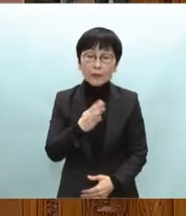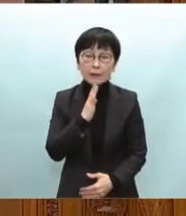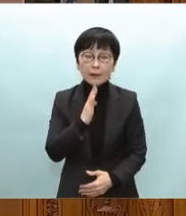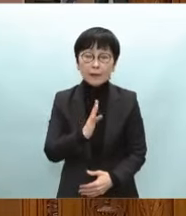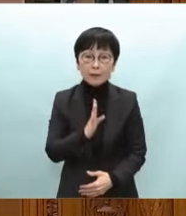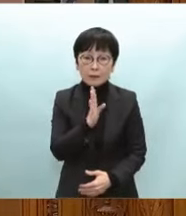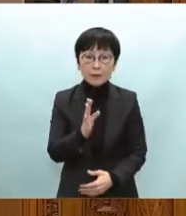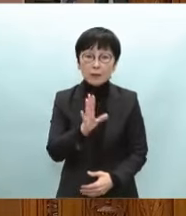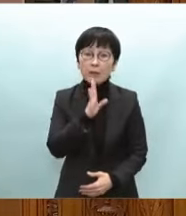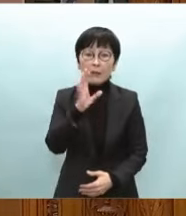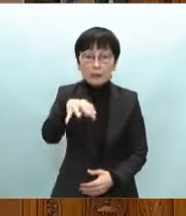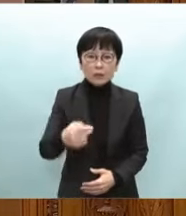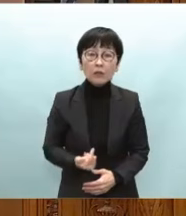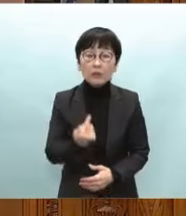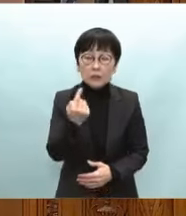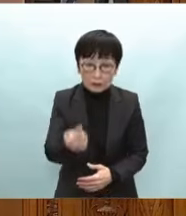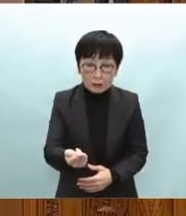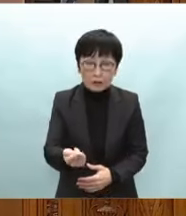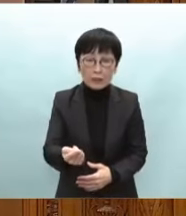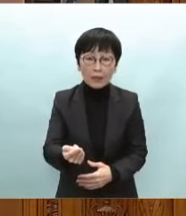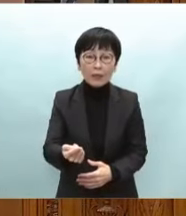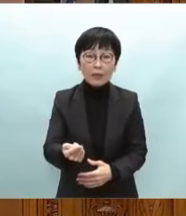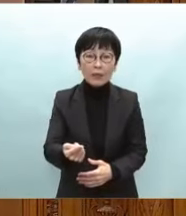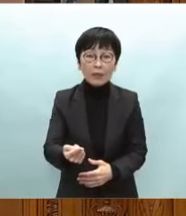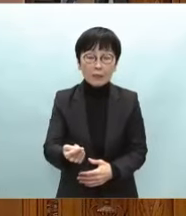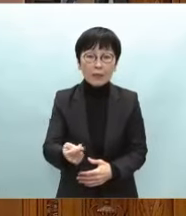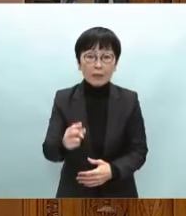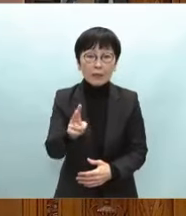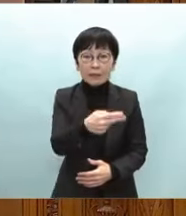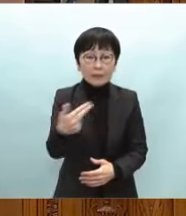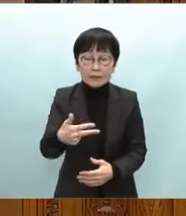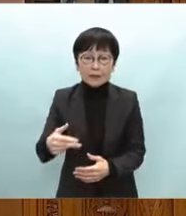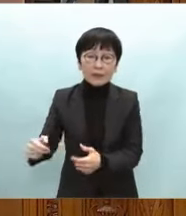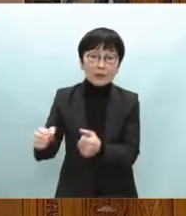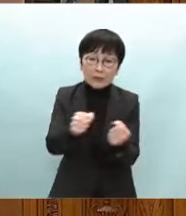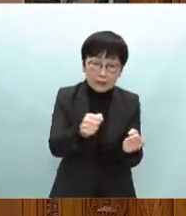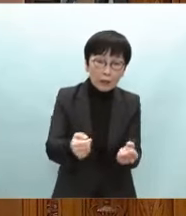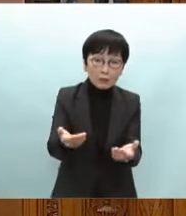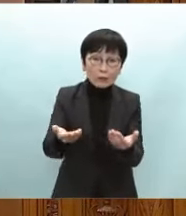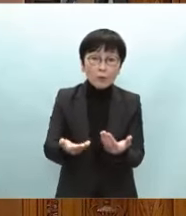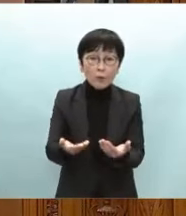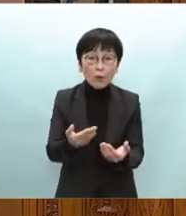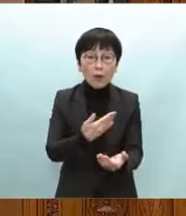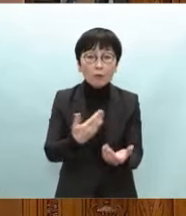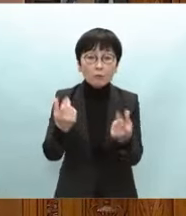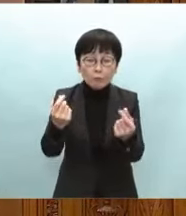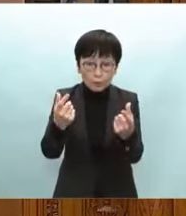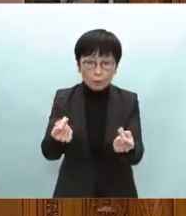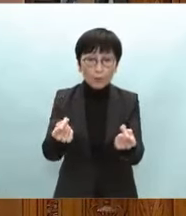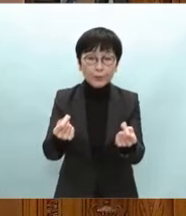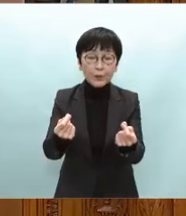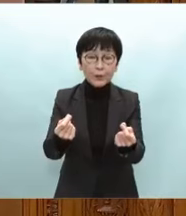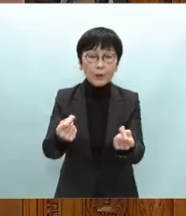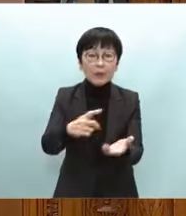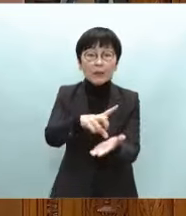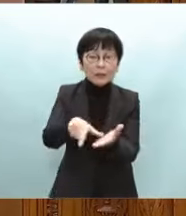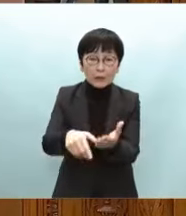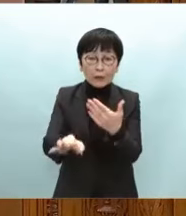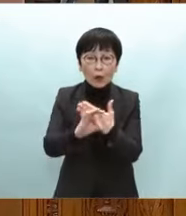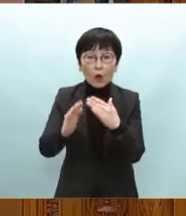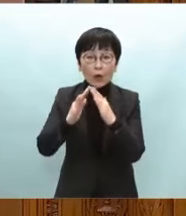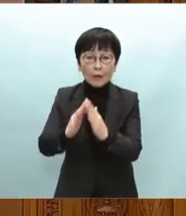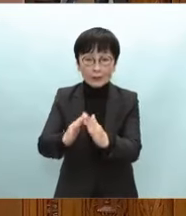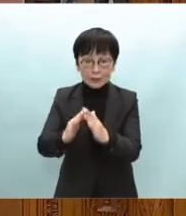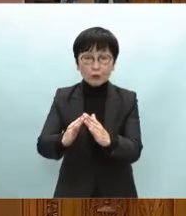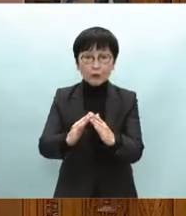し被災者の方に安心して二次避難等をしていただけるよう地元の仮設住宅